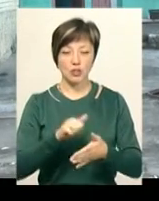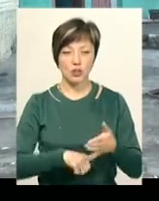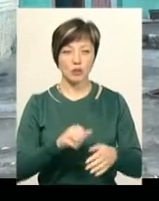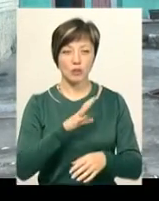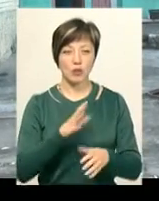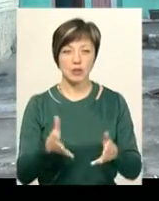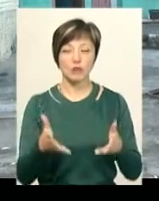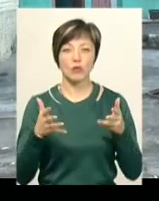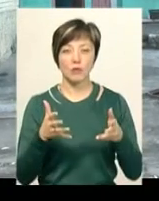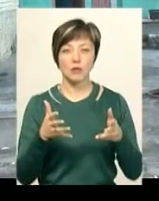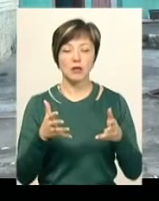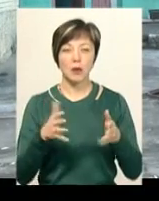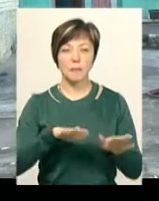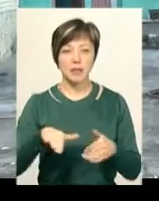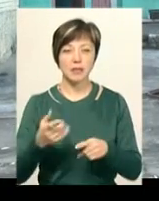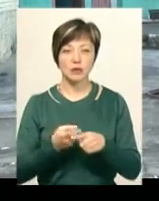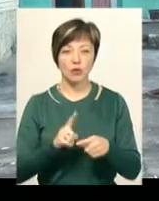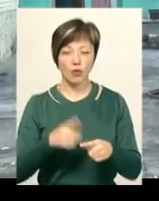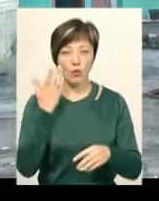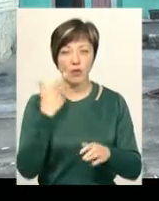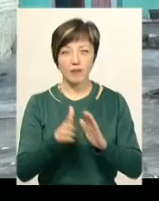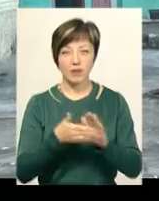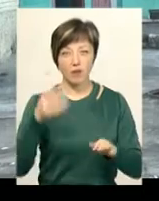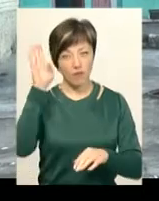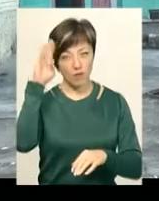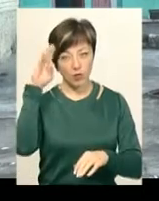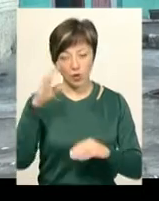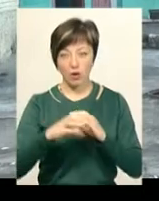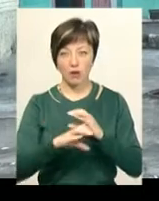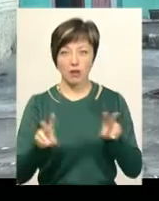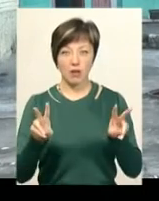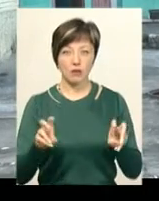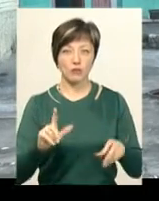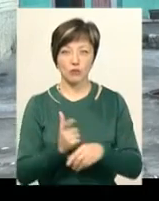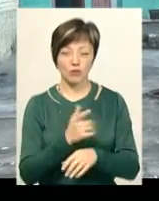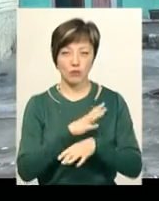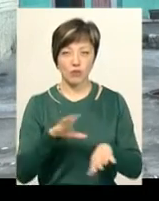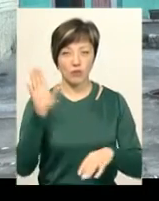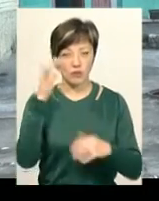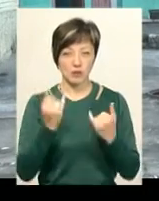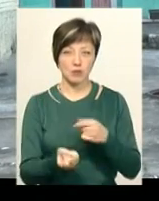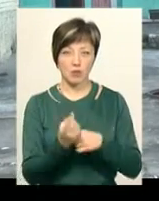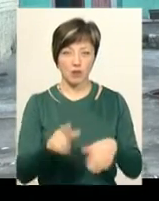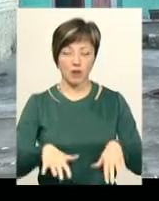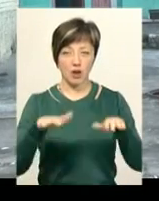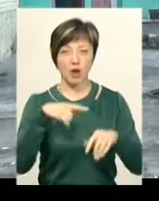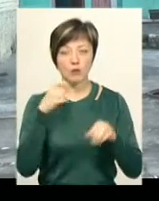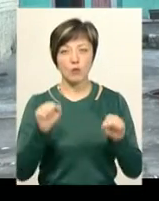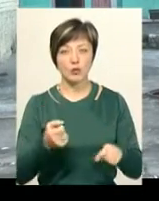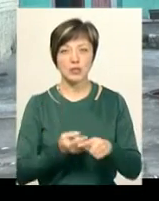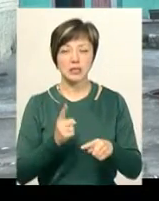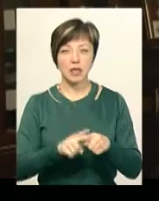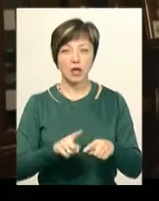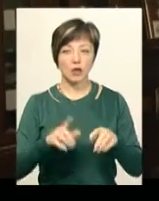була з'ясована, навіть, після того, як ми викликали водоканал і знову не було води. Сьогодні знову вона з'явилася. Кажуть, може це